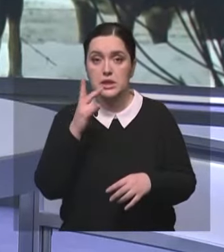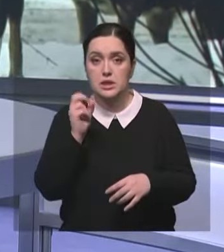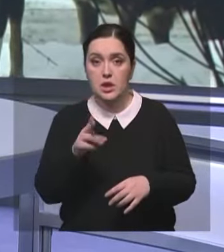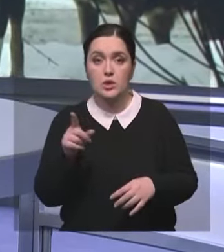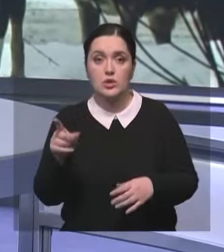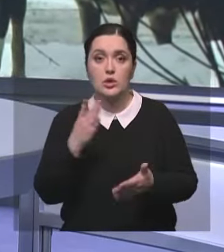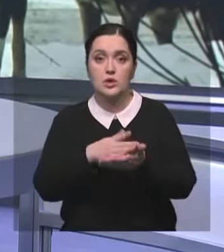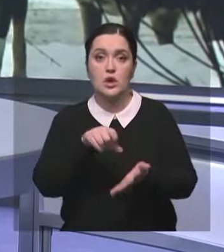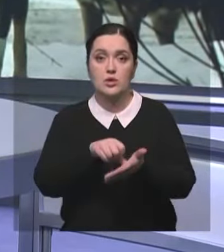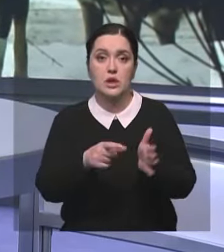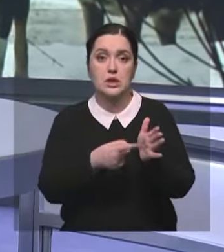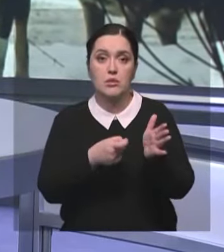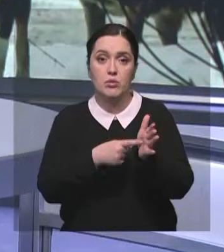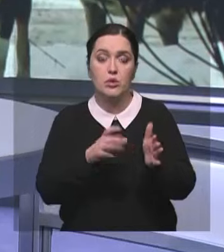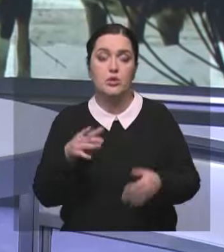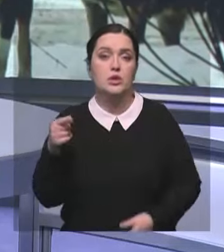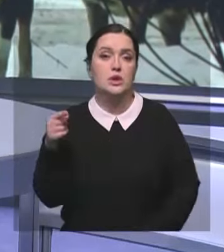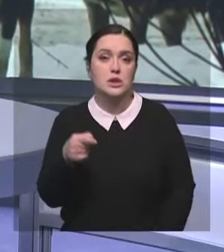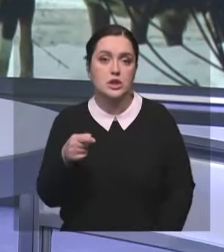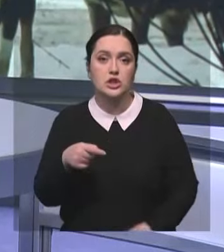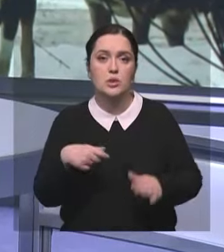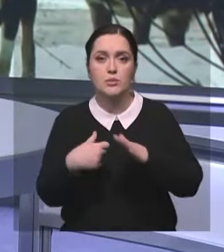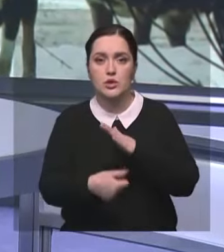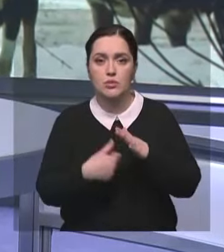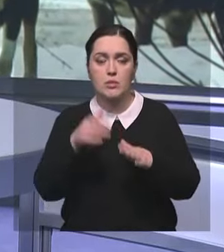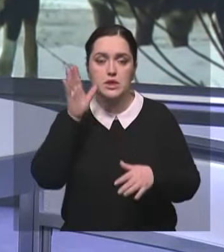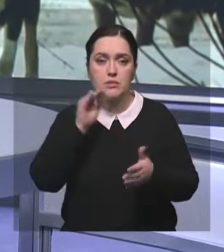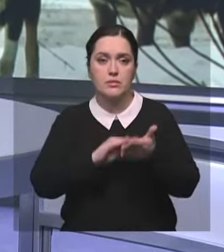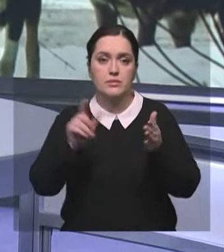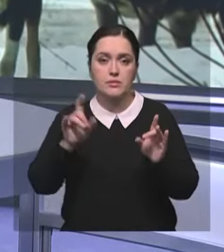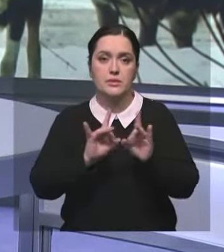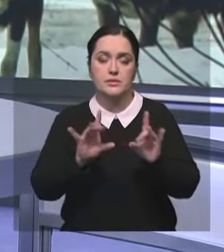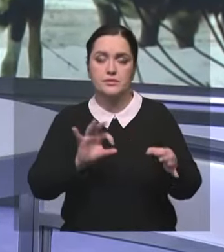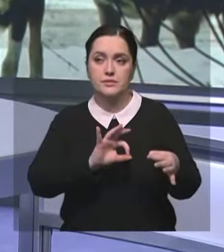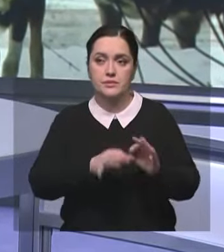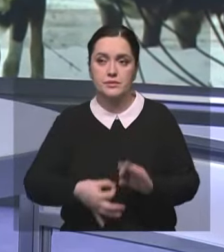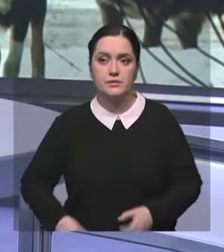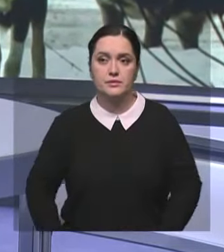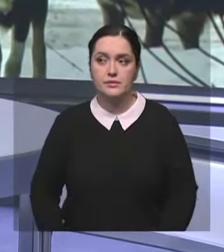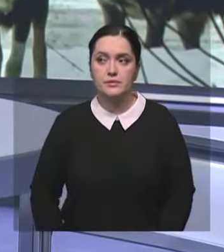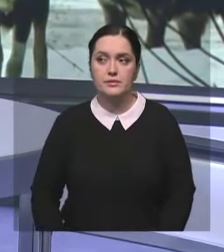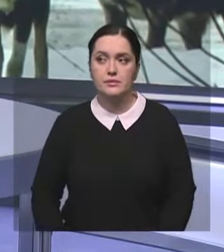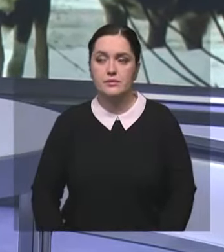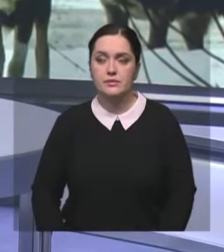животное стоит на учете, в Караганде имеет чуть больше тысячи бездомных собак. Марина Золотарева продолжит.